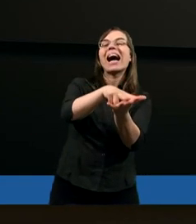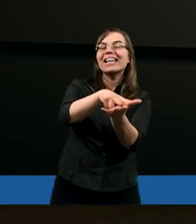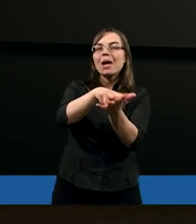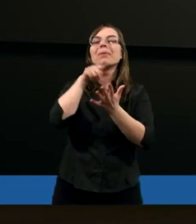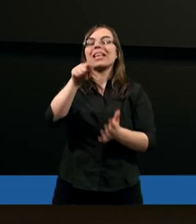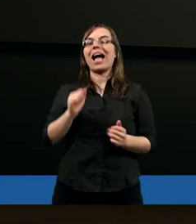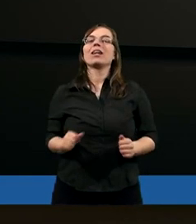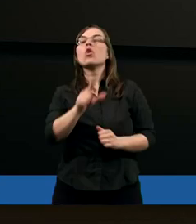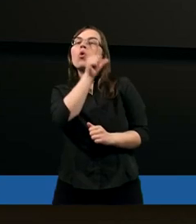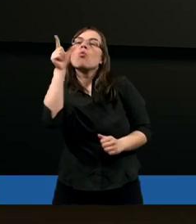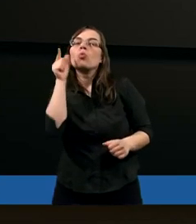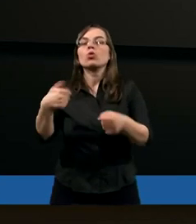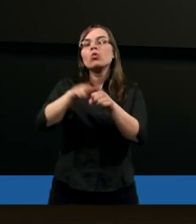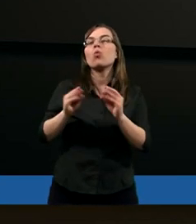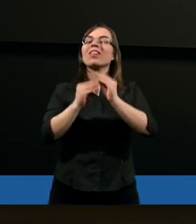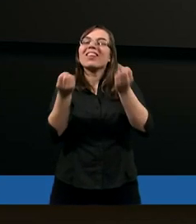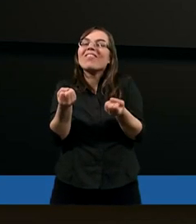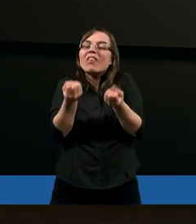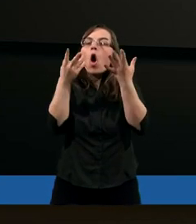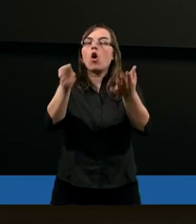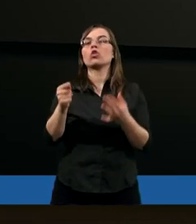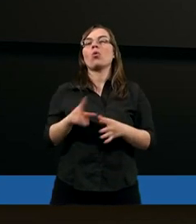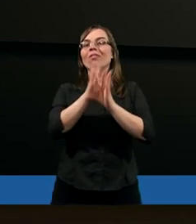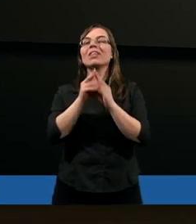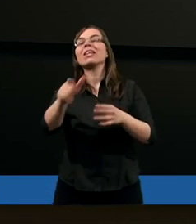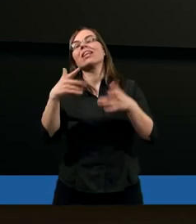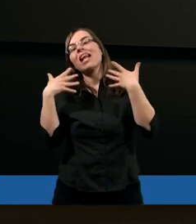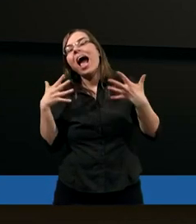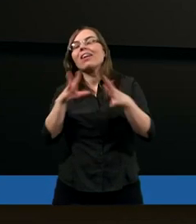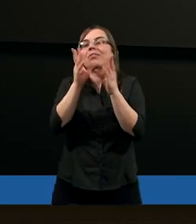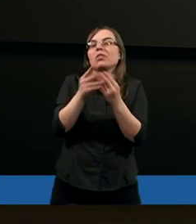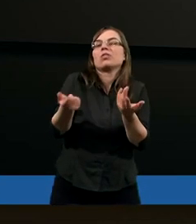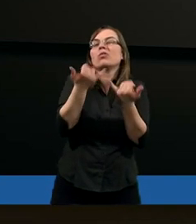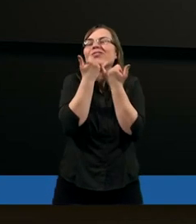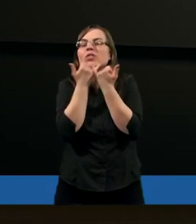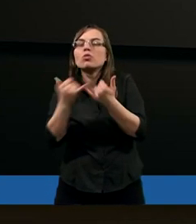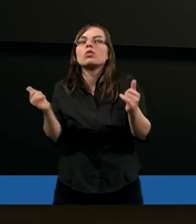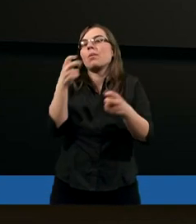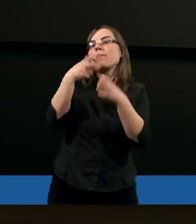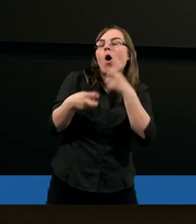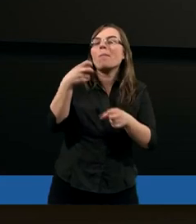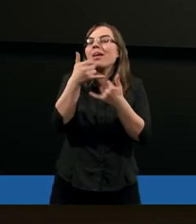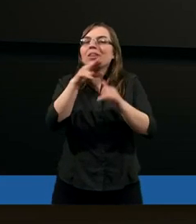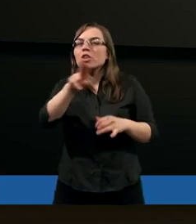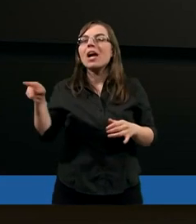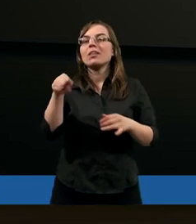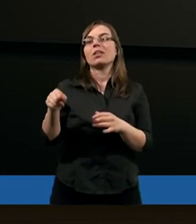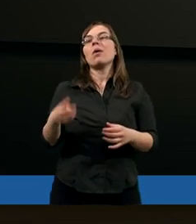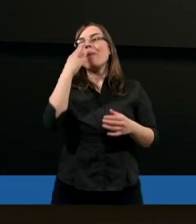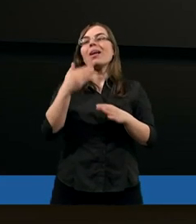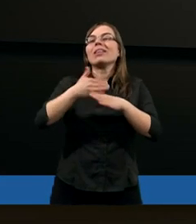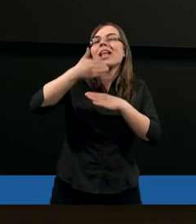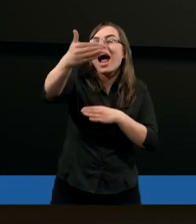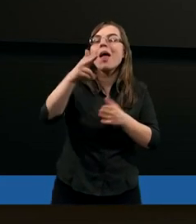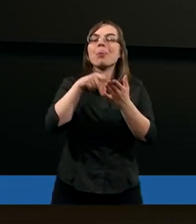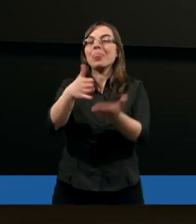tych ludzi, którzy tworzą trzodę Bożą, ich różnorodności, ich różnych problemów. Zresztą patrząc dalej na